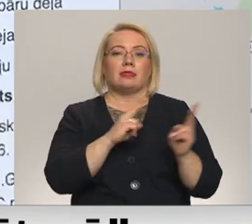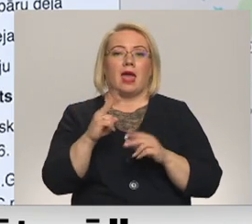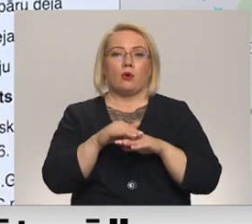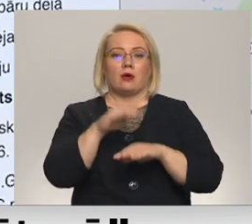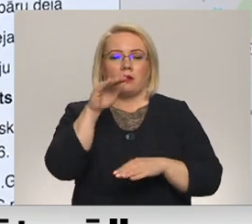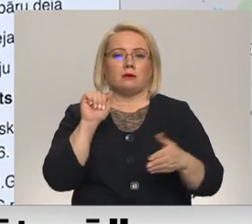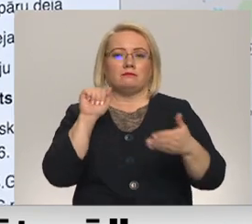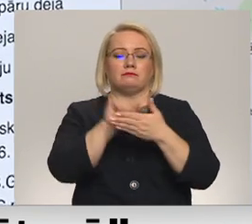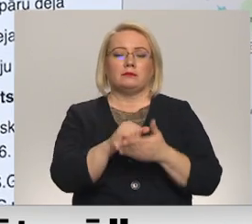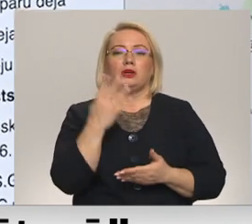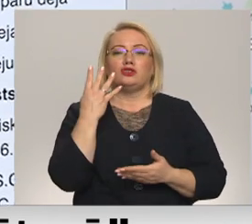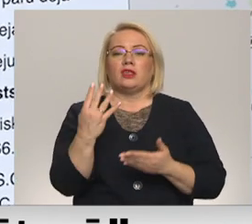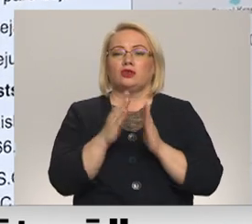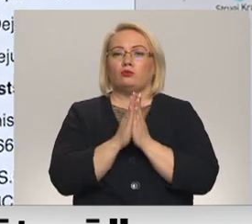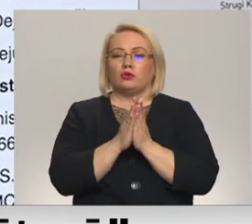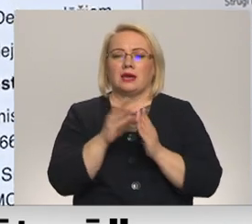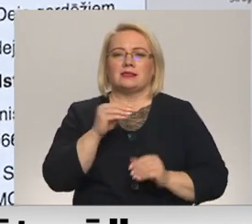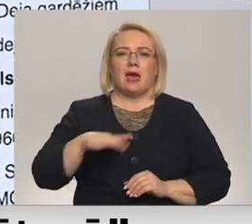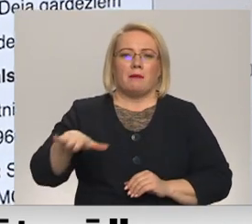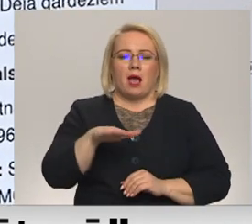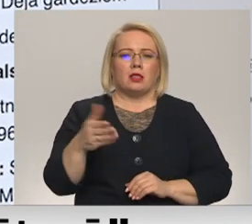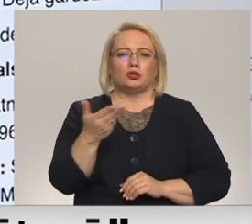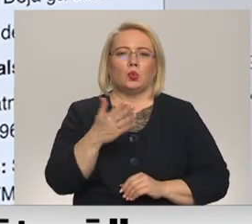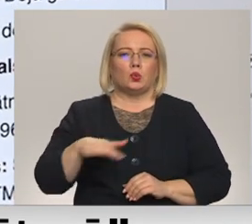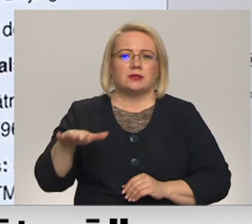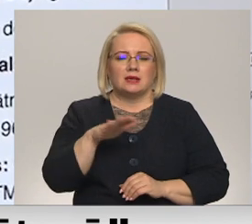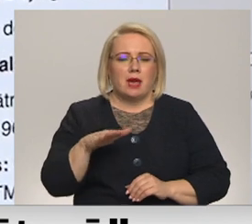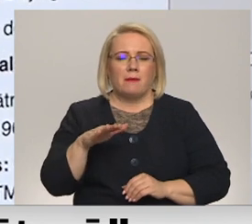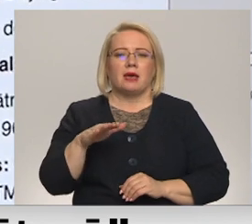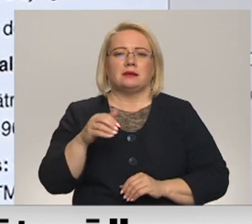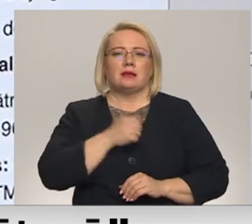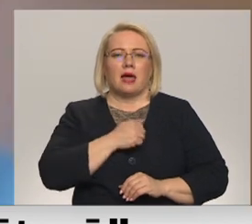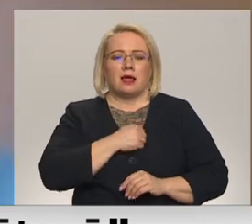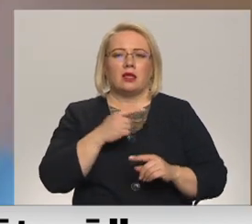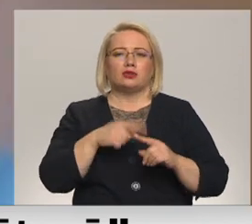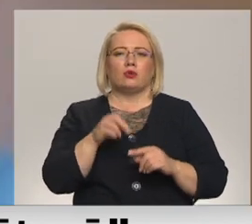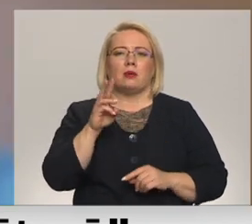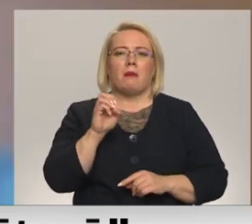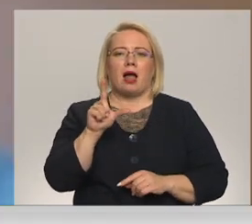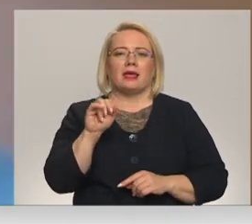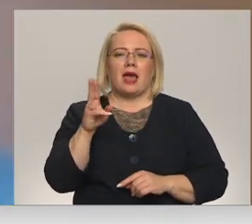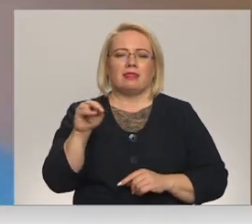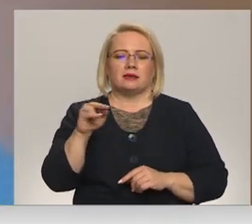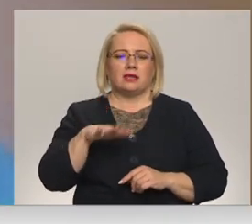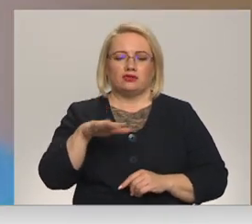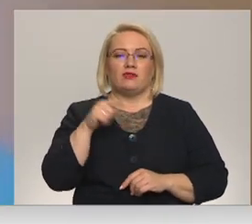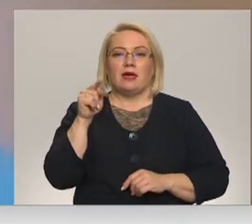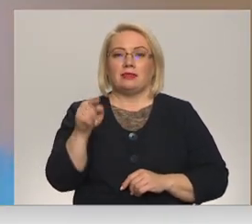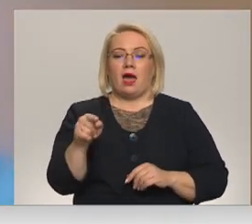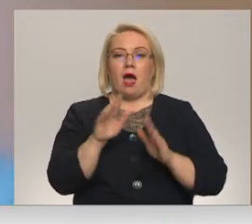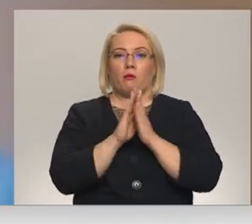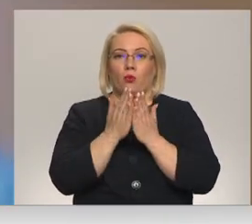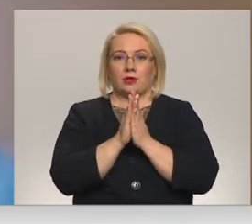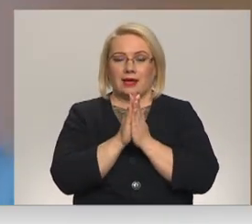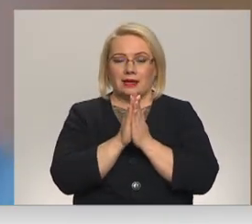četras daņģa burtnīcas ar Zemgales, Kurzemes, Latgales un Malienas daņģiem. Zemgales daņģiem bija tā burtnīca, kuru mēs